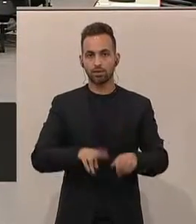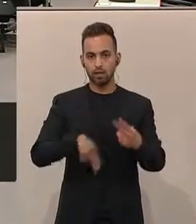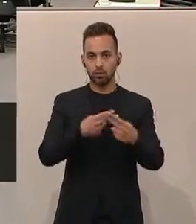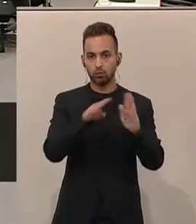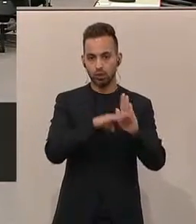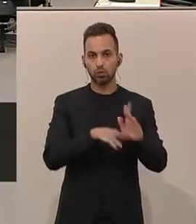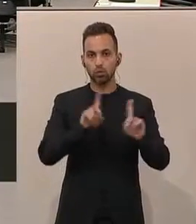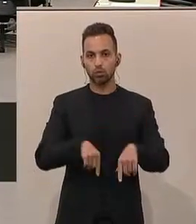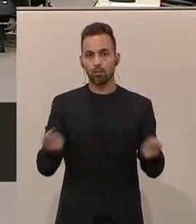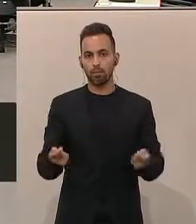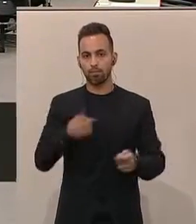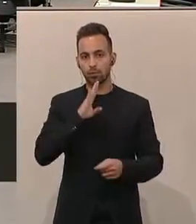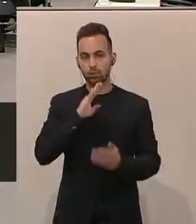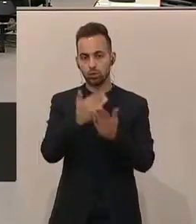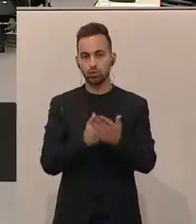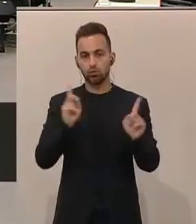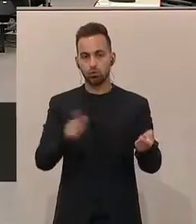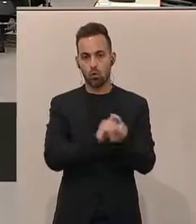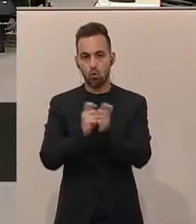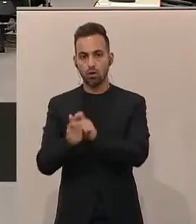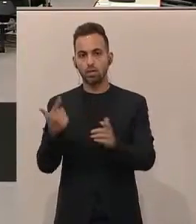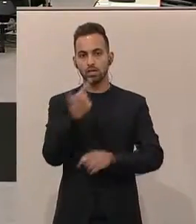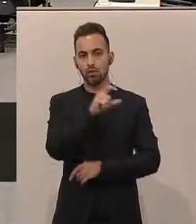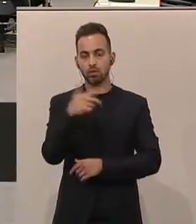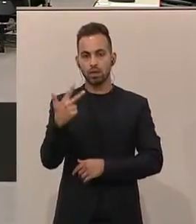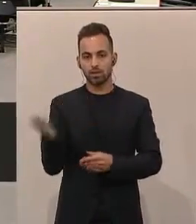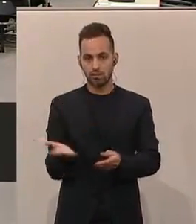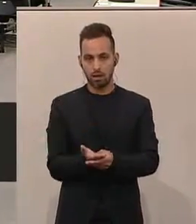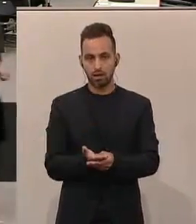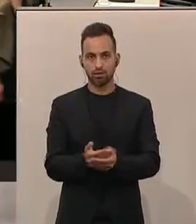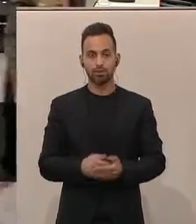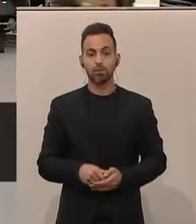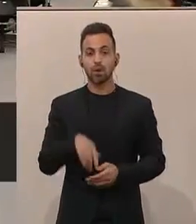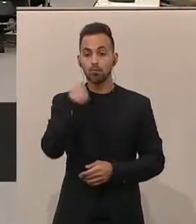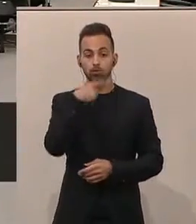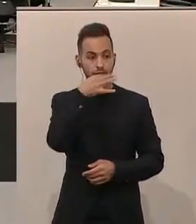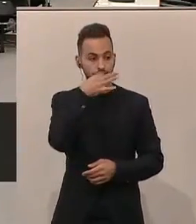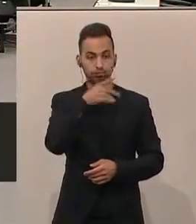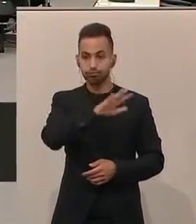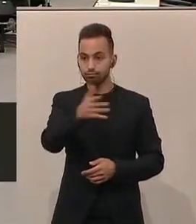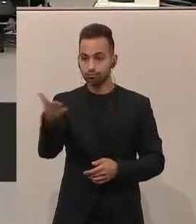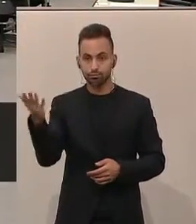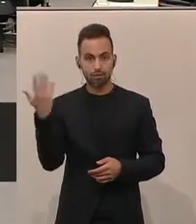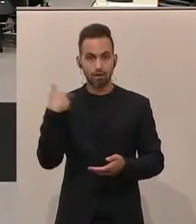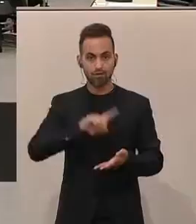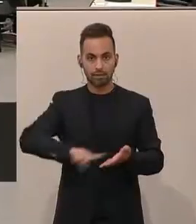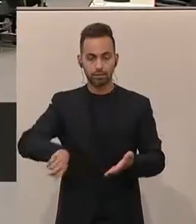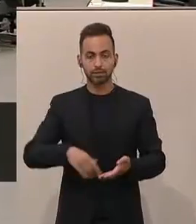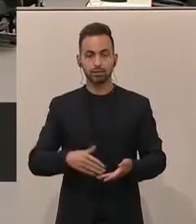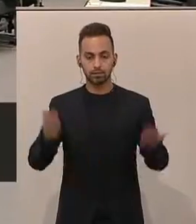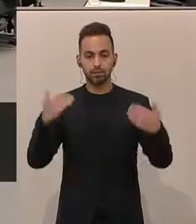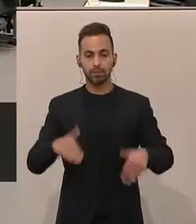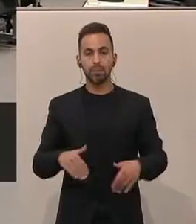die im Jahr 2017 geschaffen worden ist, mit der man, nachdem man längere Zeit